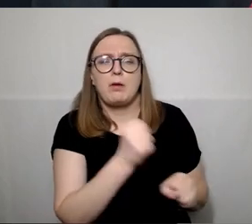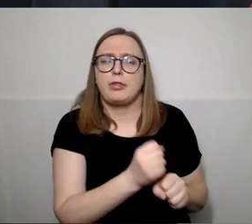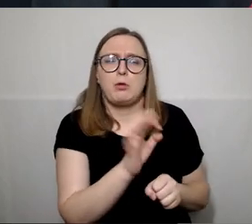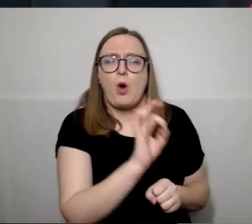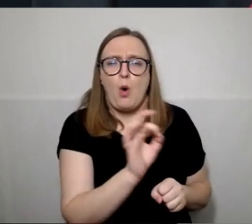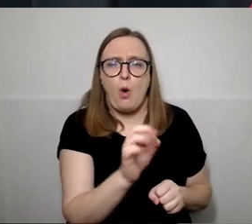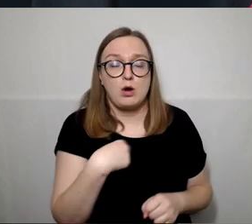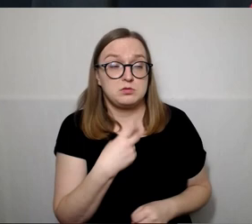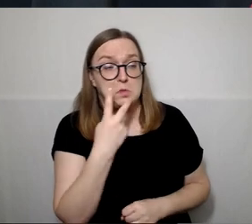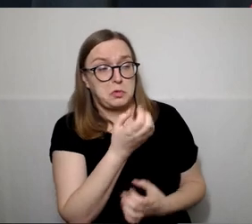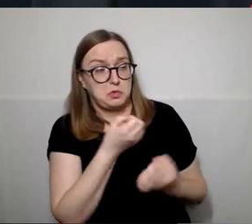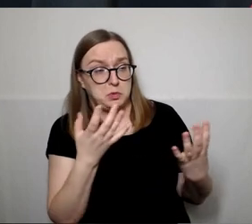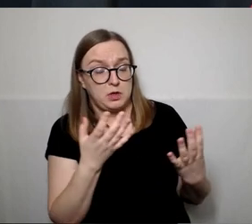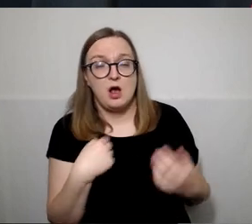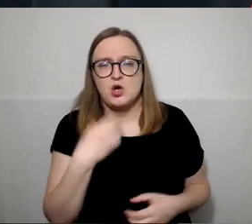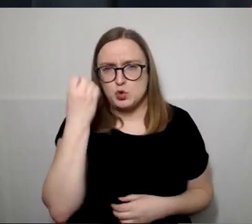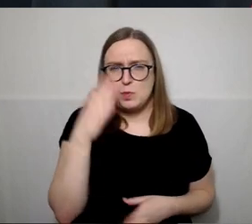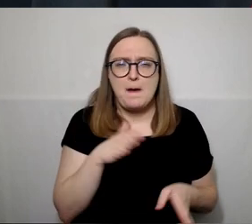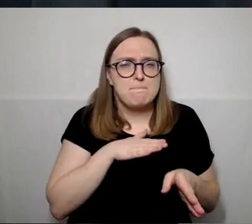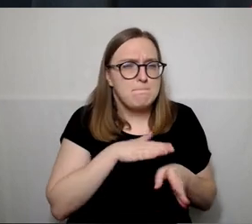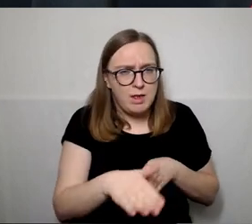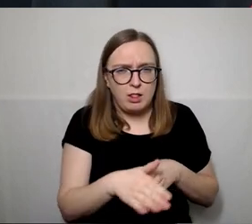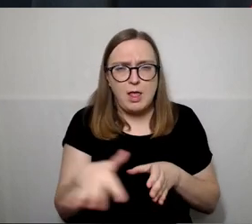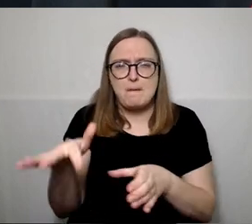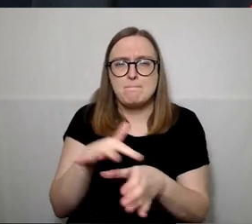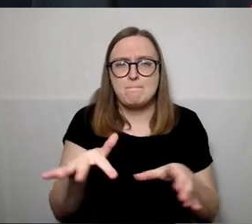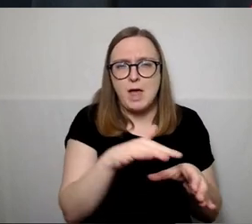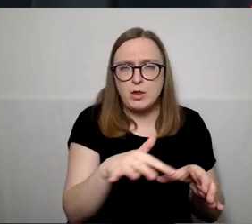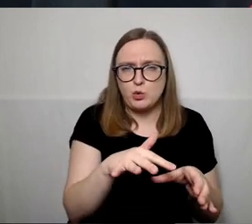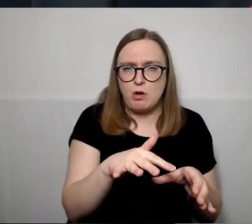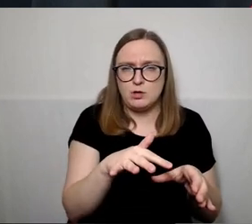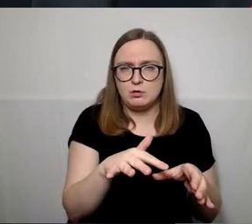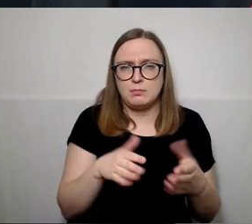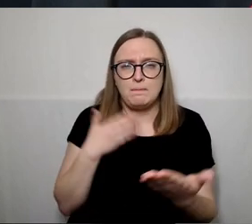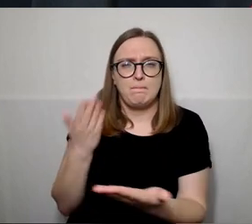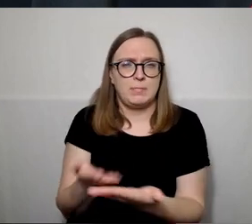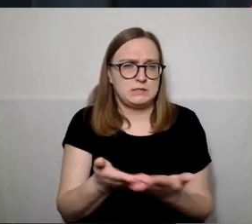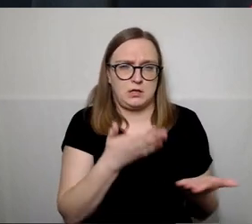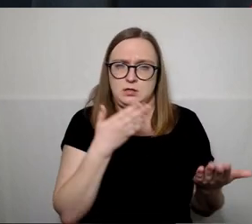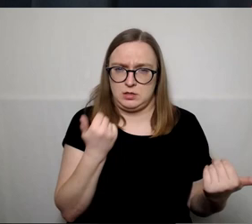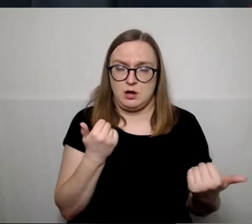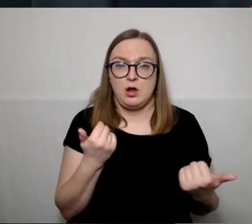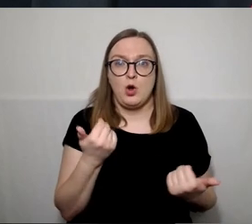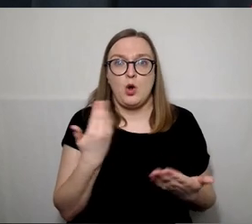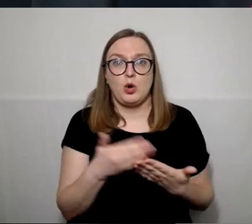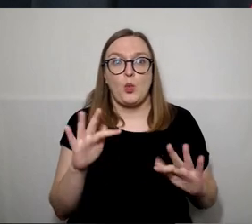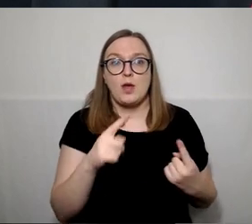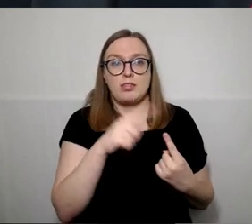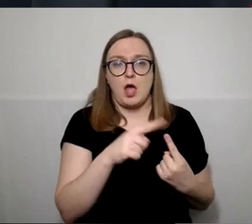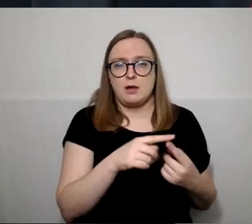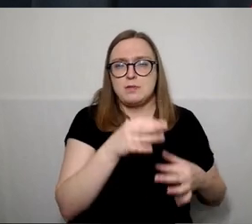aš suprantu, kad nėra pilnai bendruomenė su jomis. Pavyzdžiui, jeigu tas tarybos klausimas ar